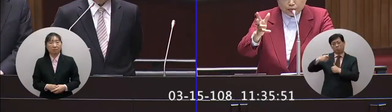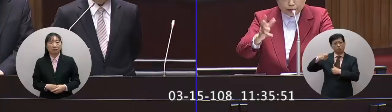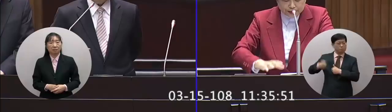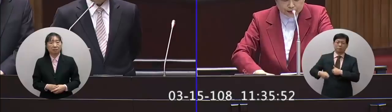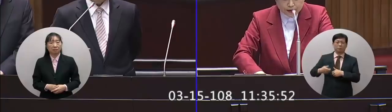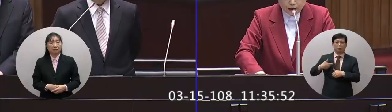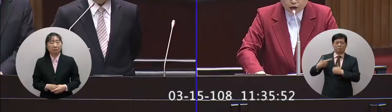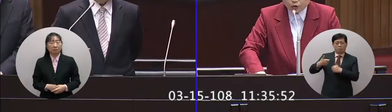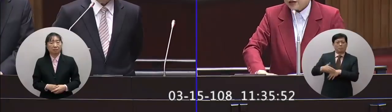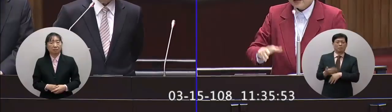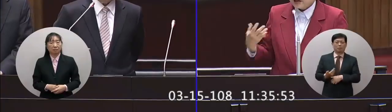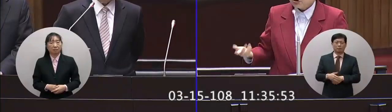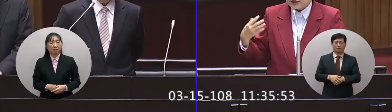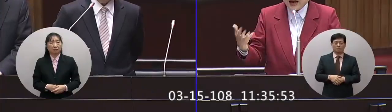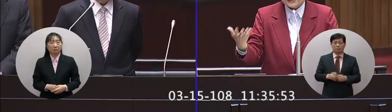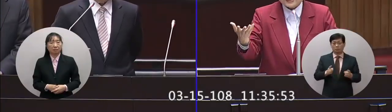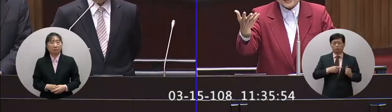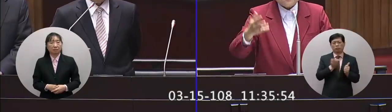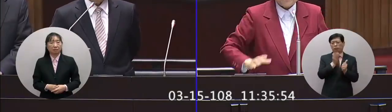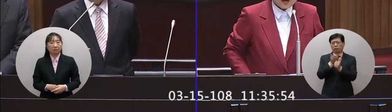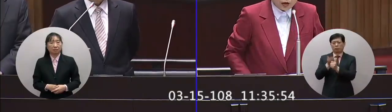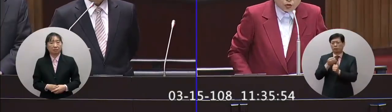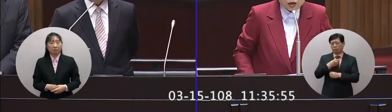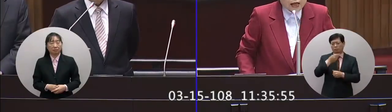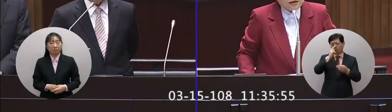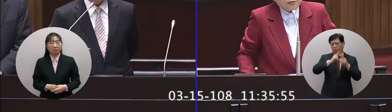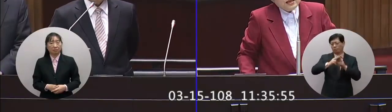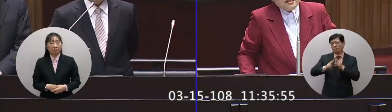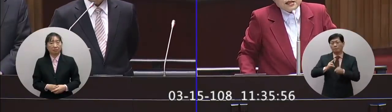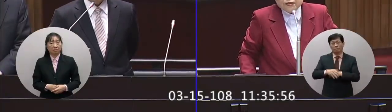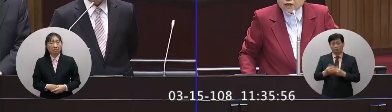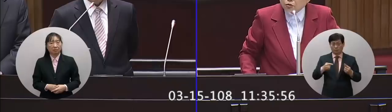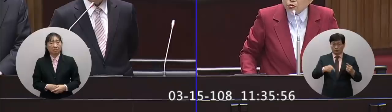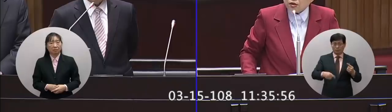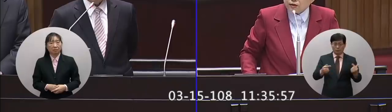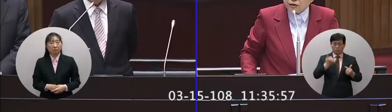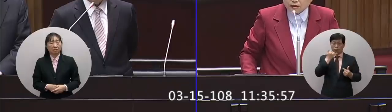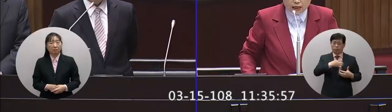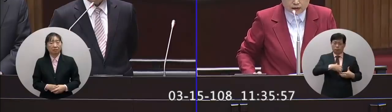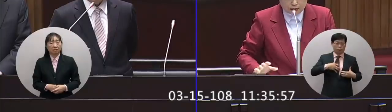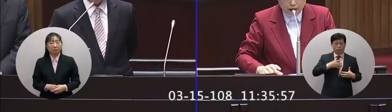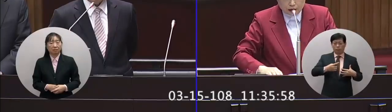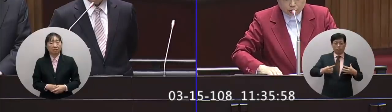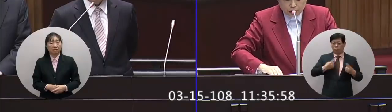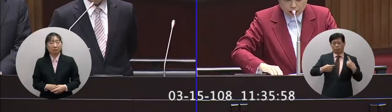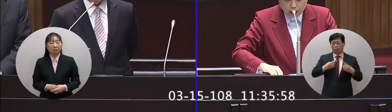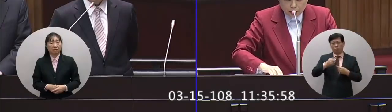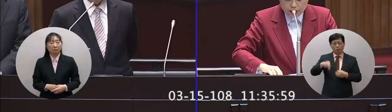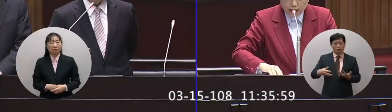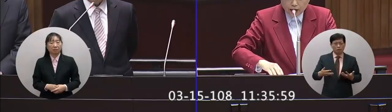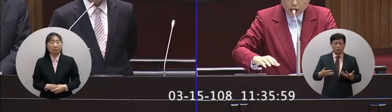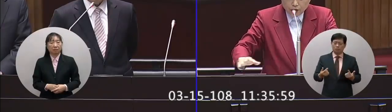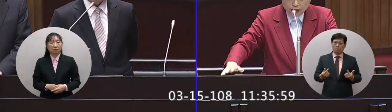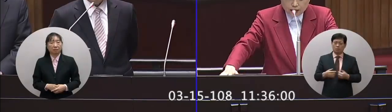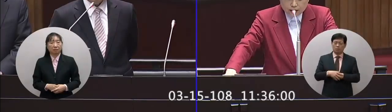判死刑也不會死所以他就殺殺殺所以殺人變成一個泄憤的工具甚至是這樣子所以